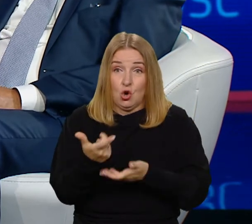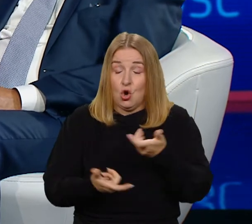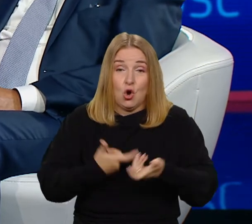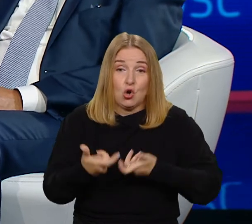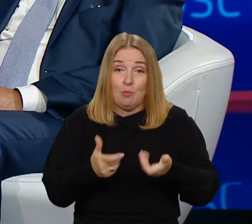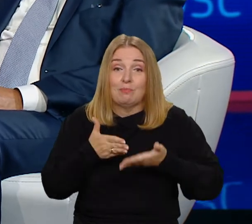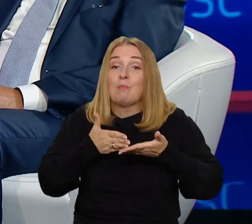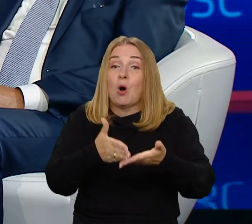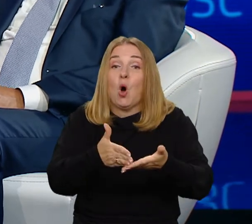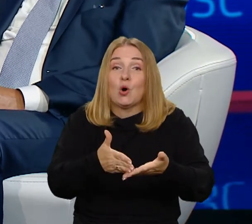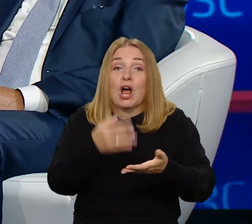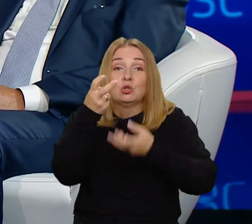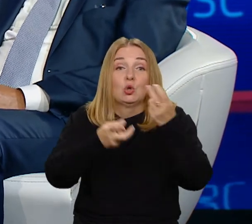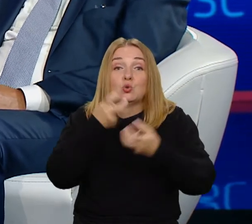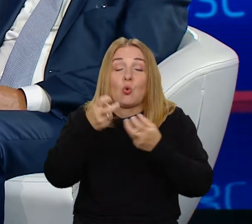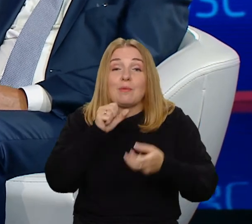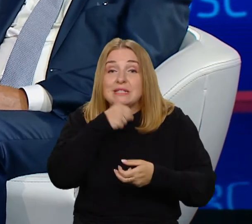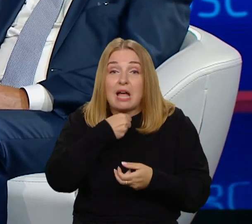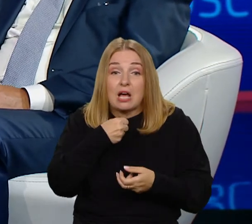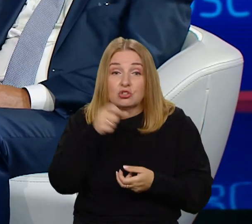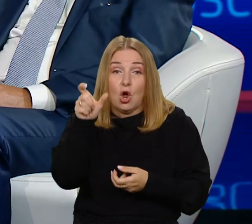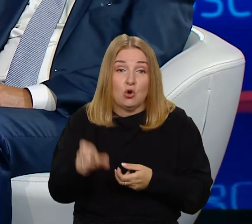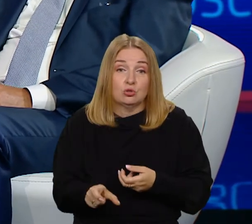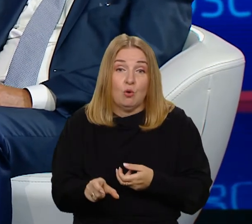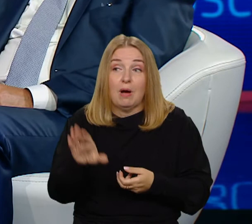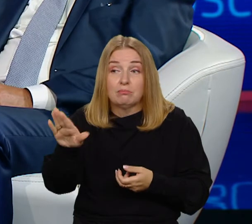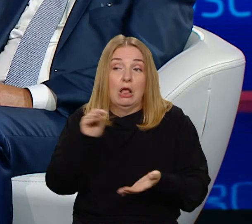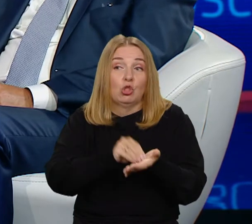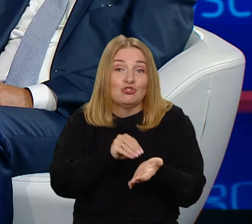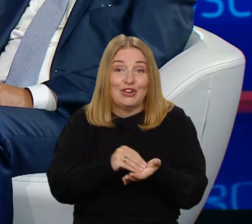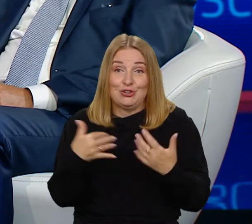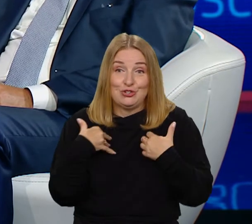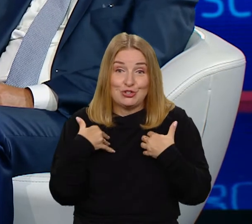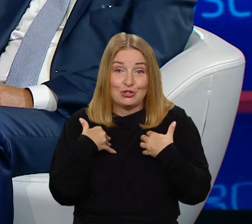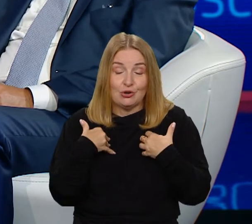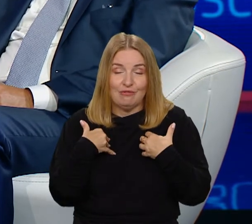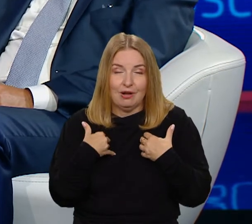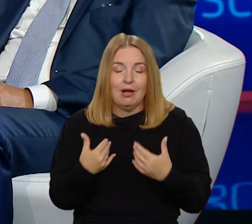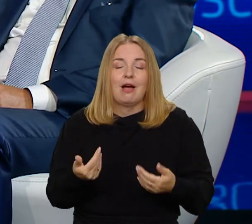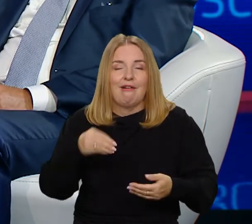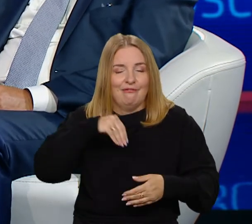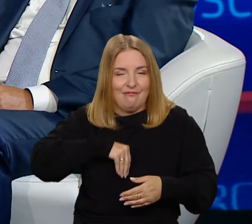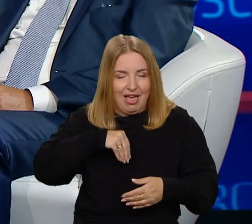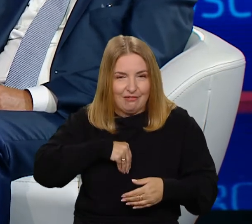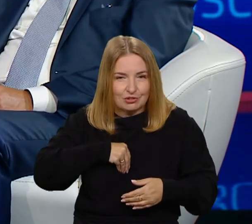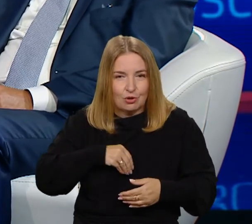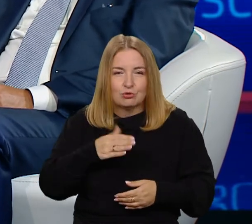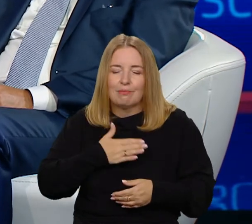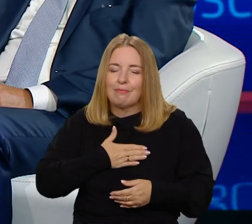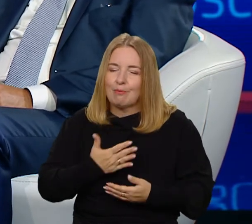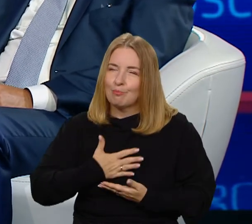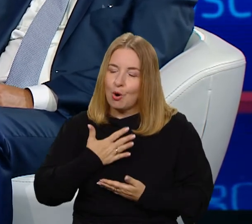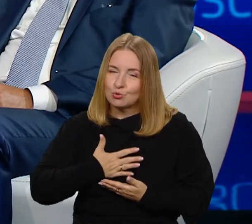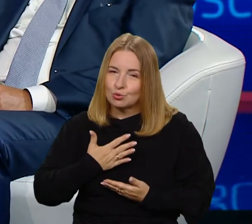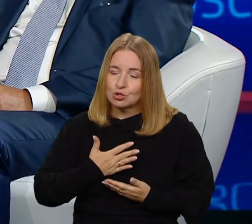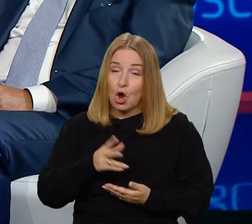poradę do osoby starszej, doświadczonej? Wydaje mi się, że intuicyjnie czujemy, że pokolenie